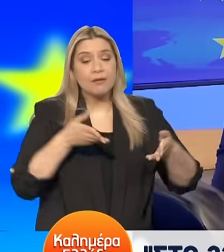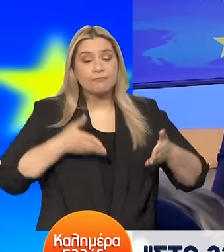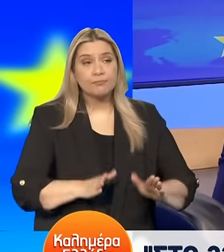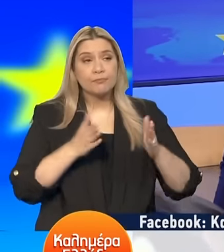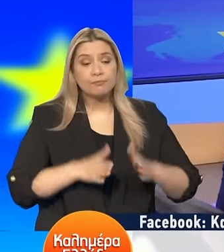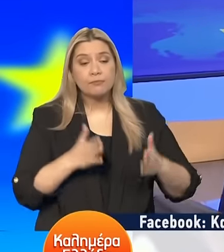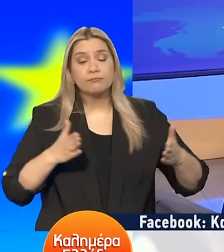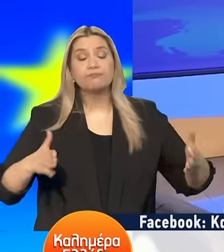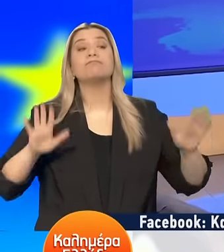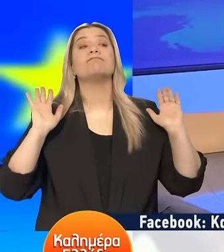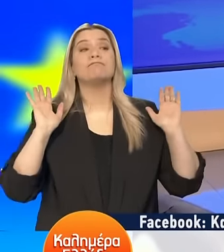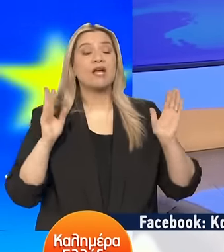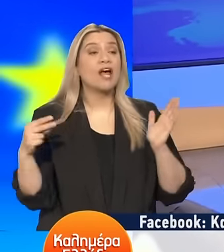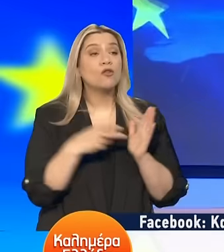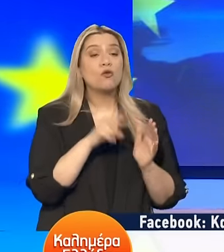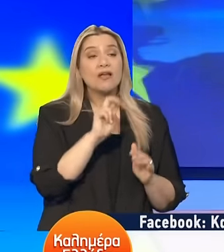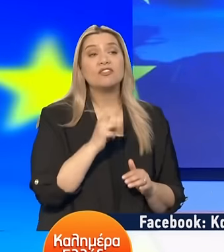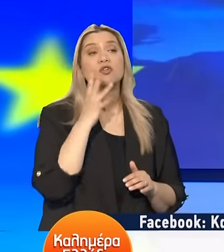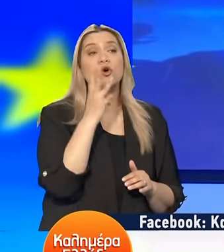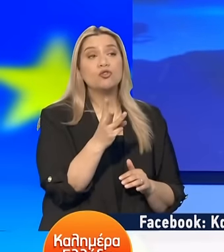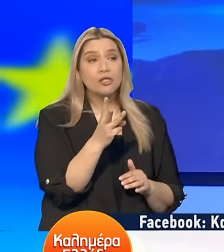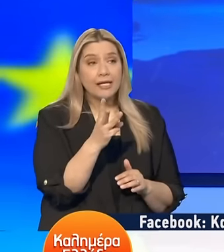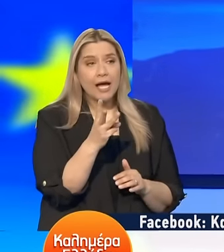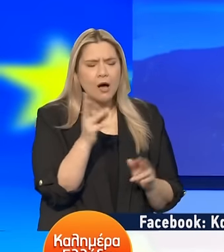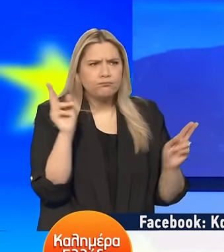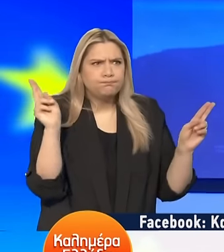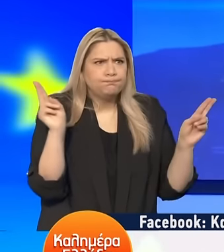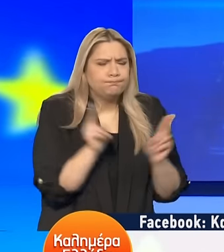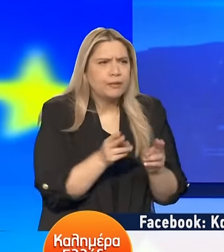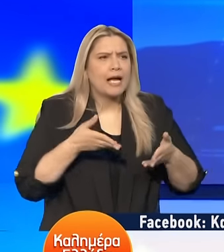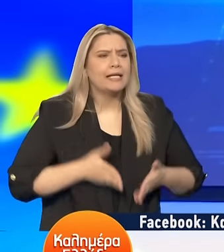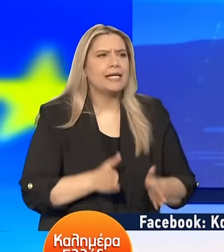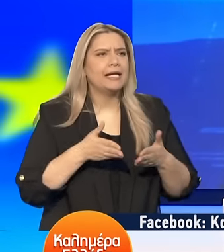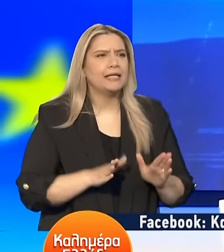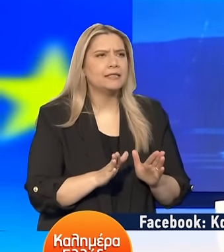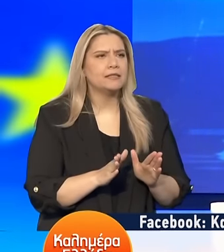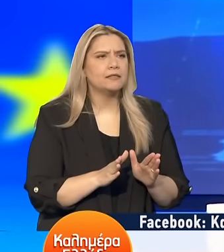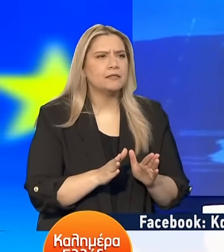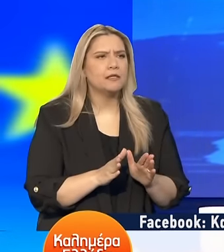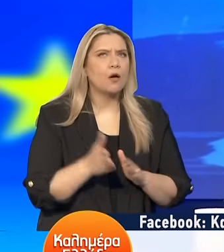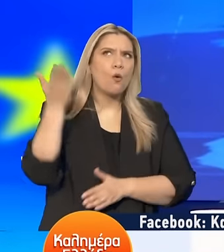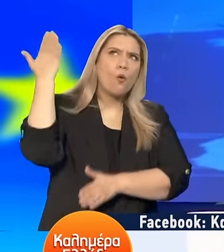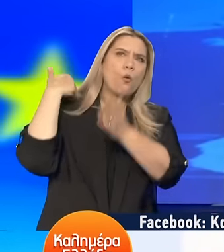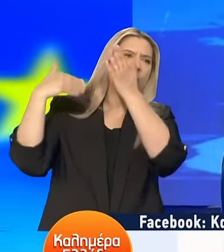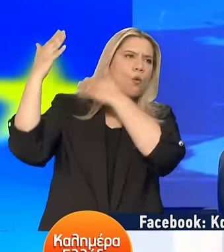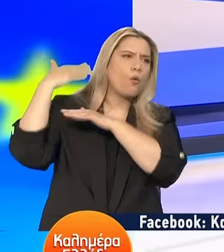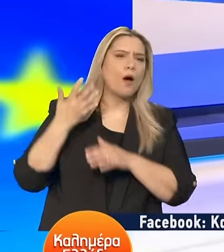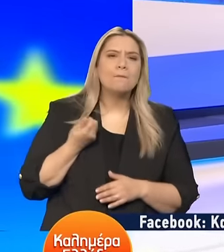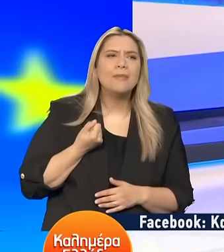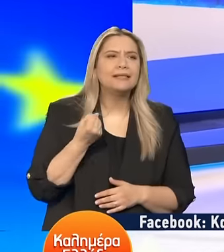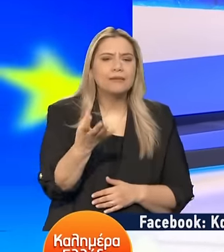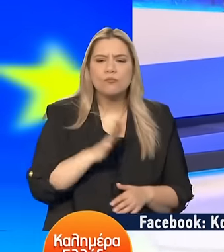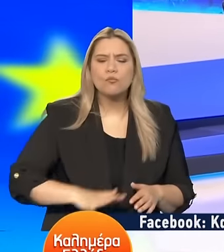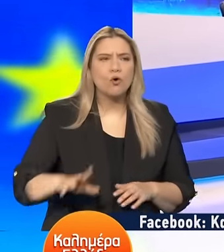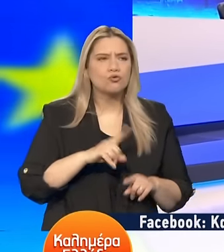2023 Είχαμε τις λιγότερες γεννήσεις Από τότε που αρχίσαμε να μετράμε Τον πληθυσμό της χώρας Το